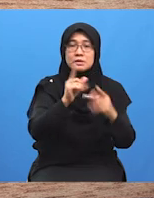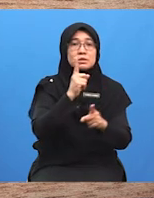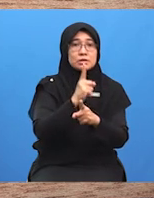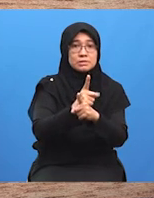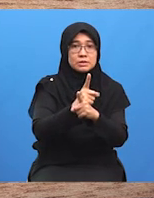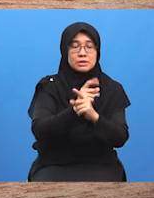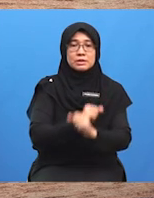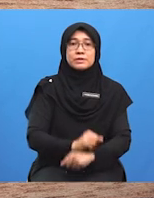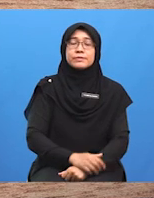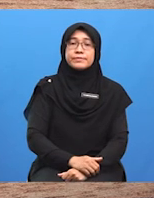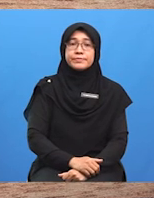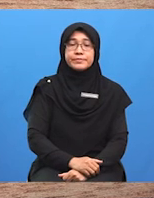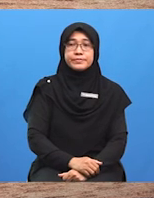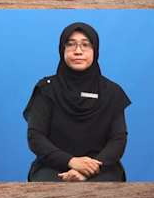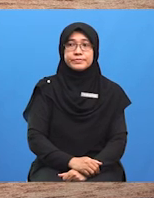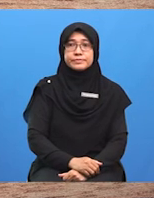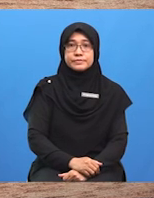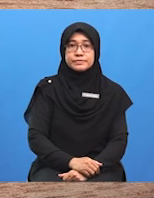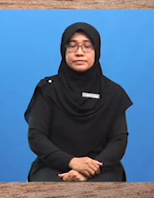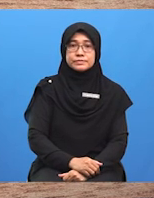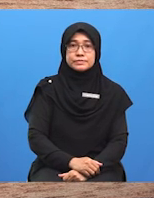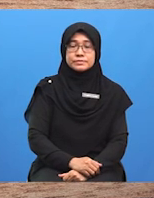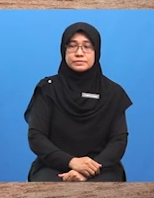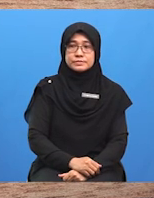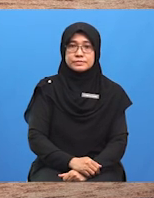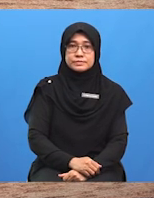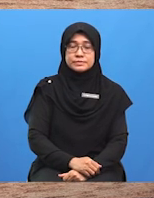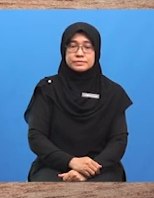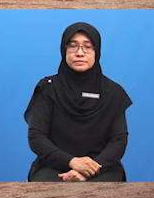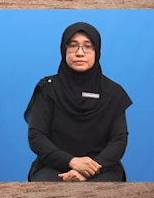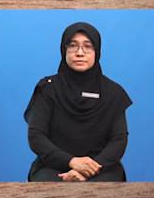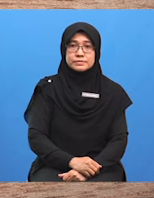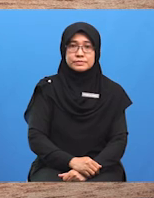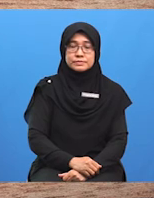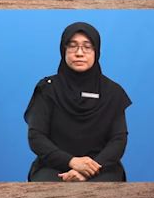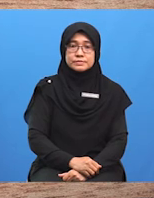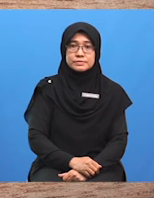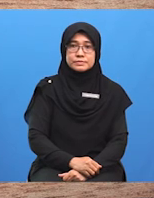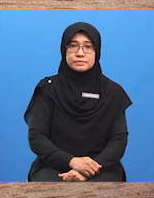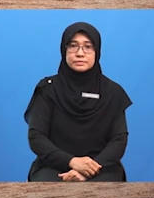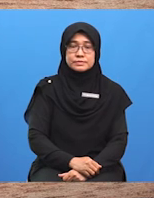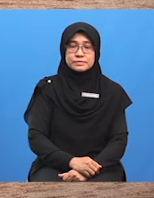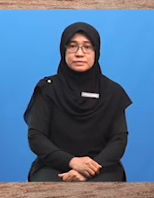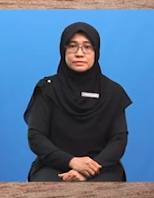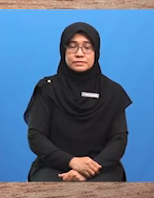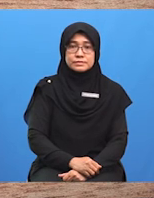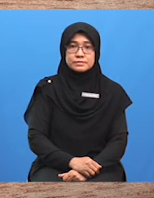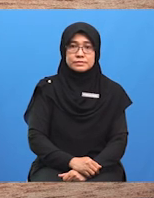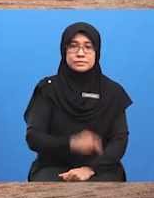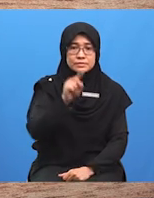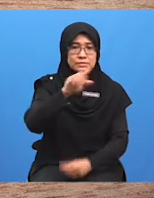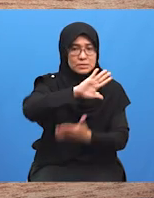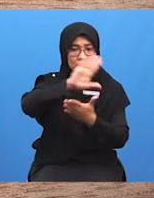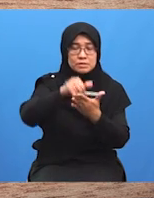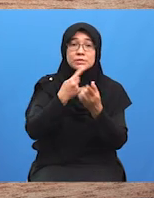Baiklah pelajar Sebagai pengukuhan kepada tajuk pembelajaran hari ini Cikgu minta